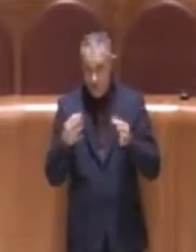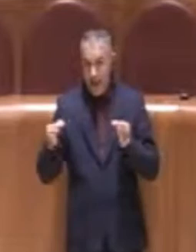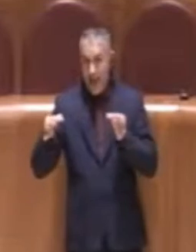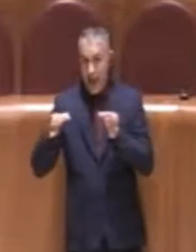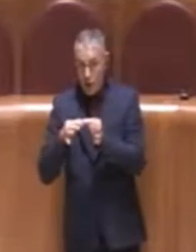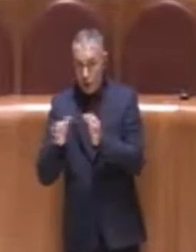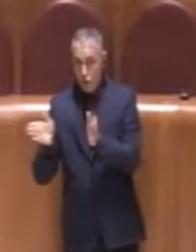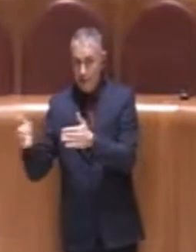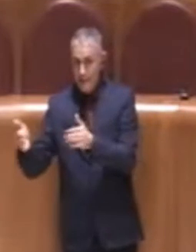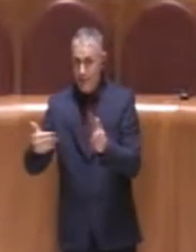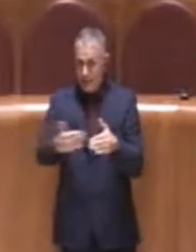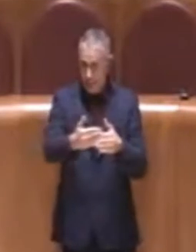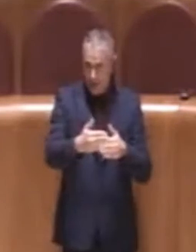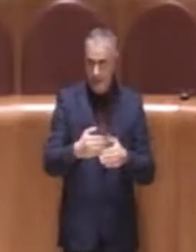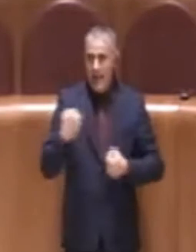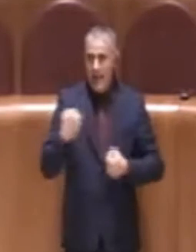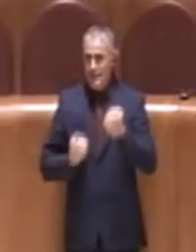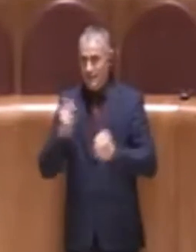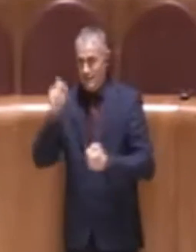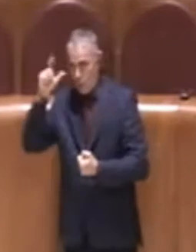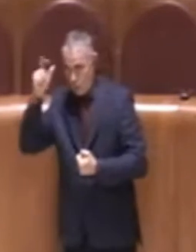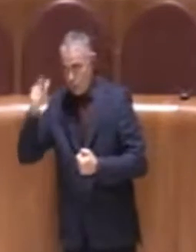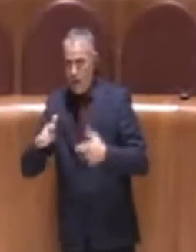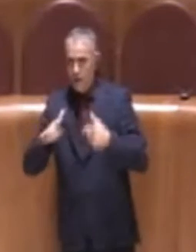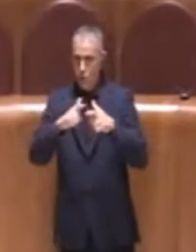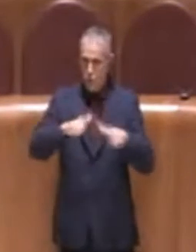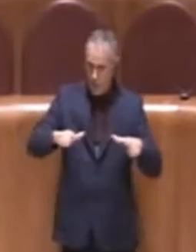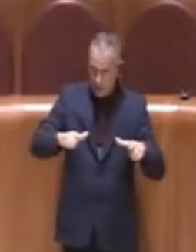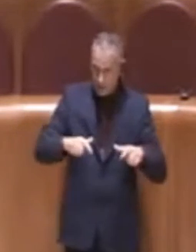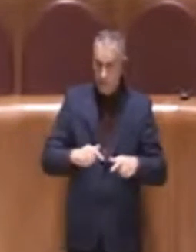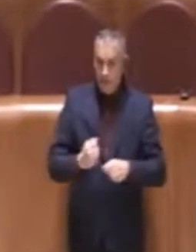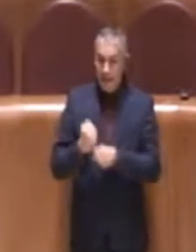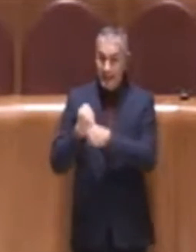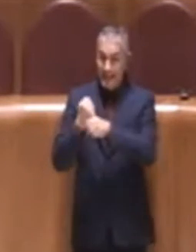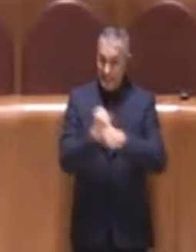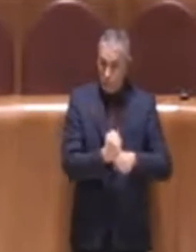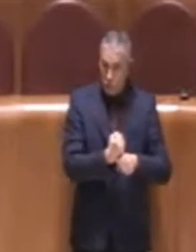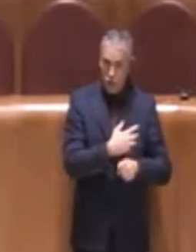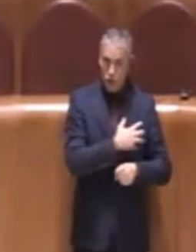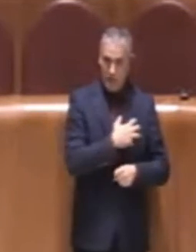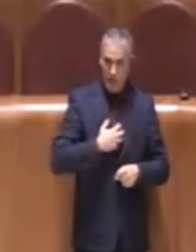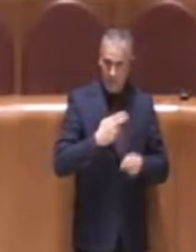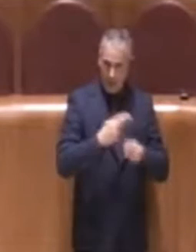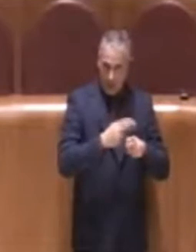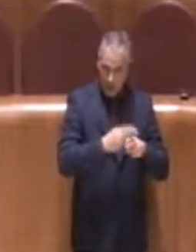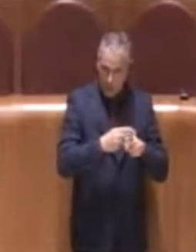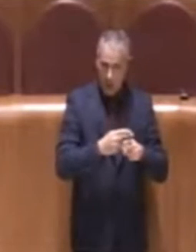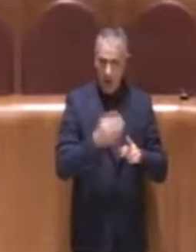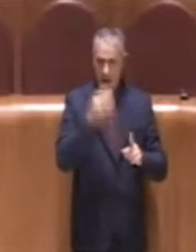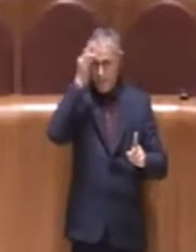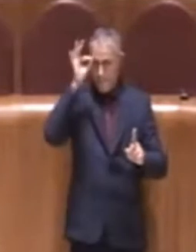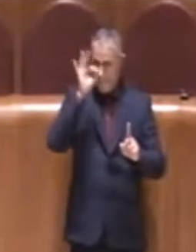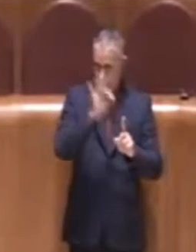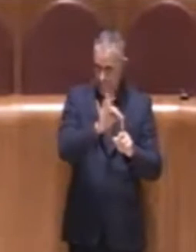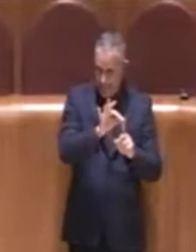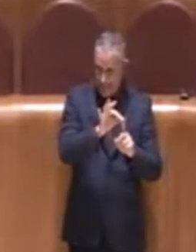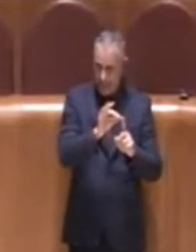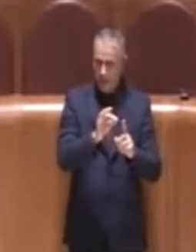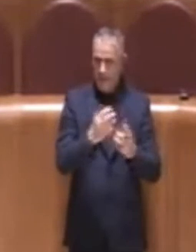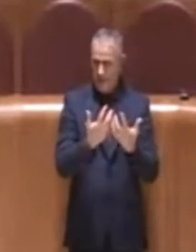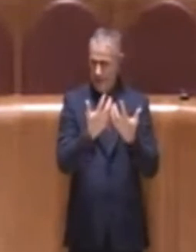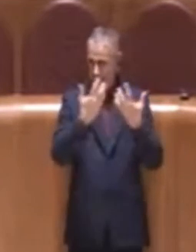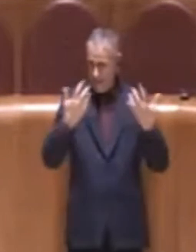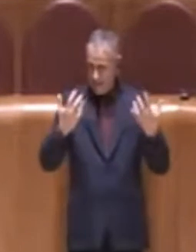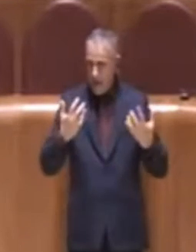dipartimenti attività culturali ed urbanistica, le istituzioni scientifiche di Roma, che miri a delineare compiutamente